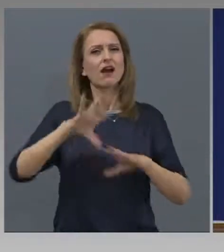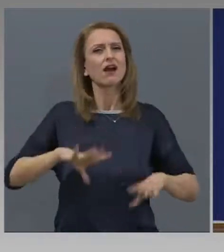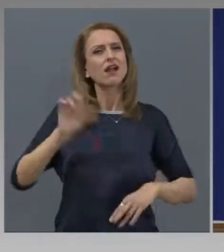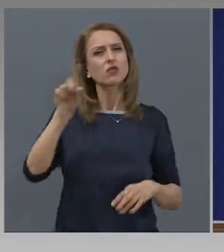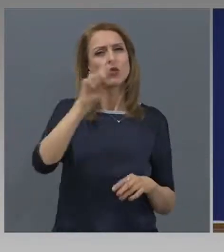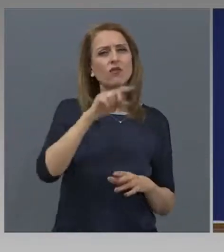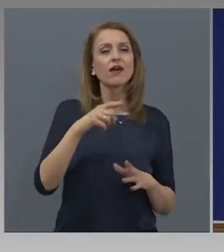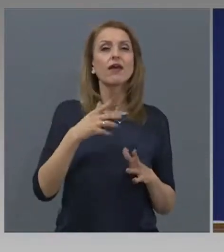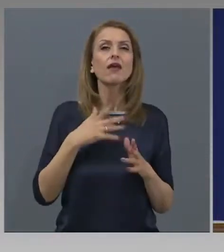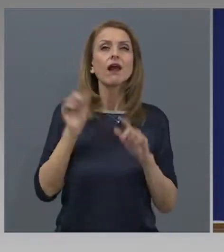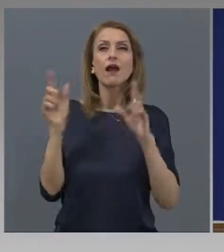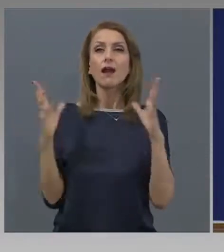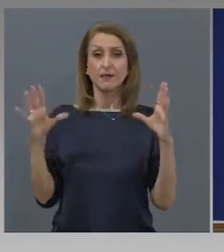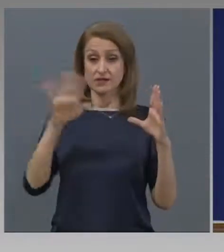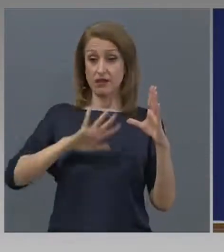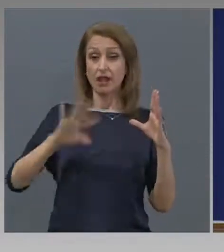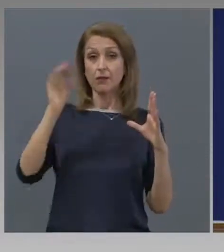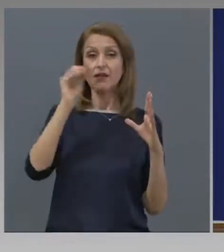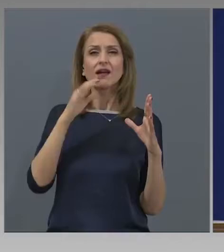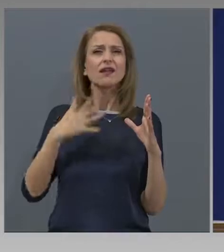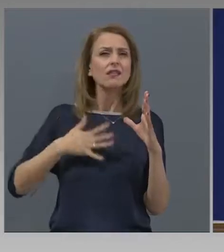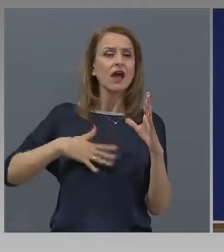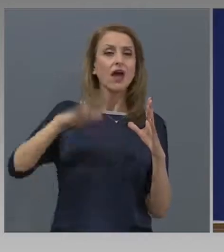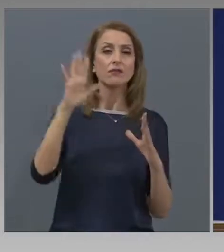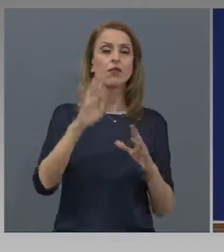регистрирани безработни, откакто е кризата?